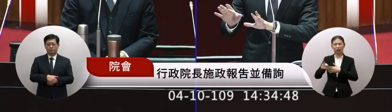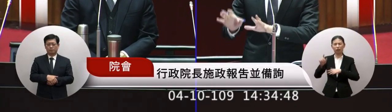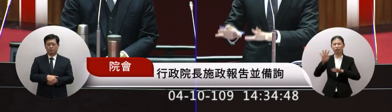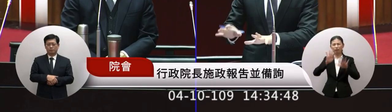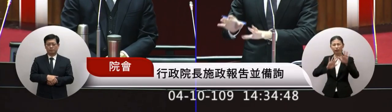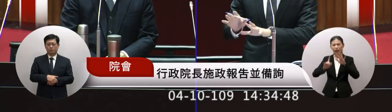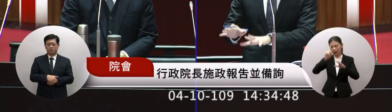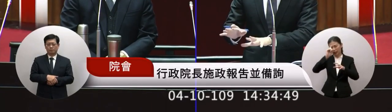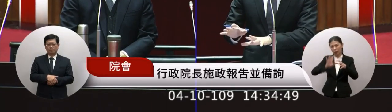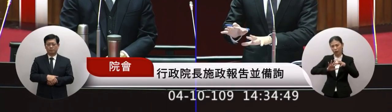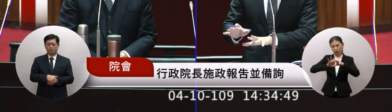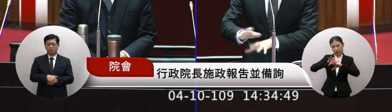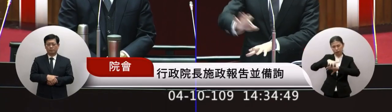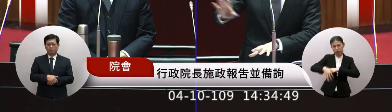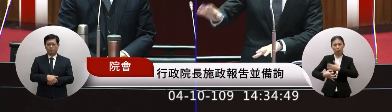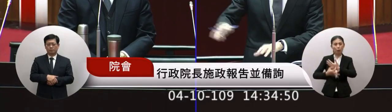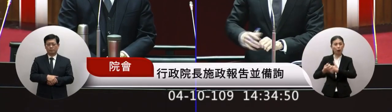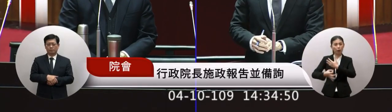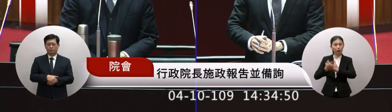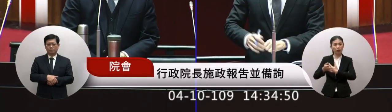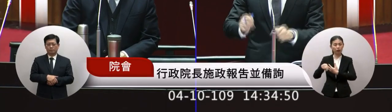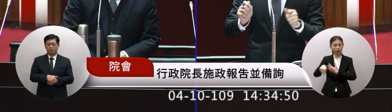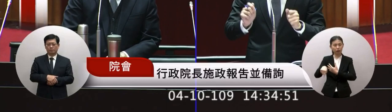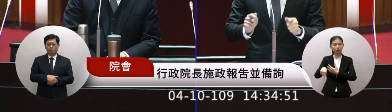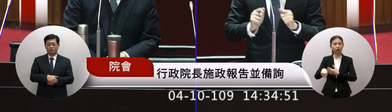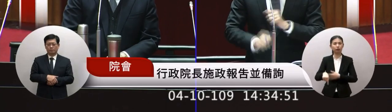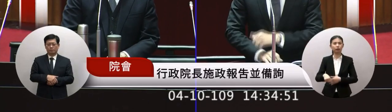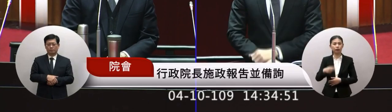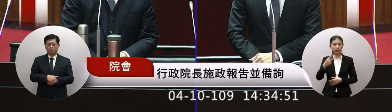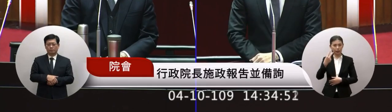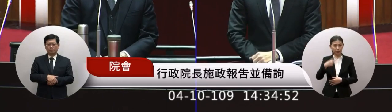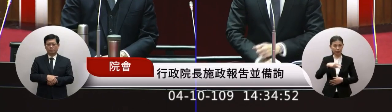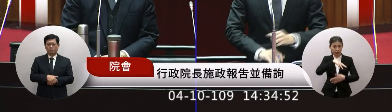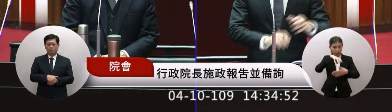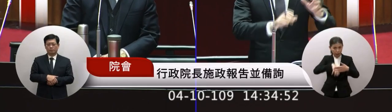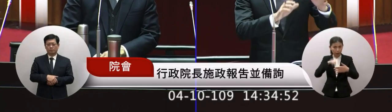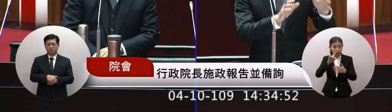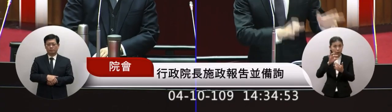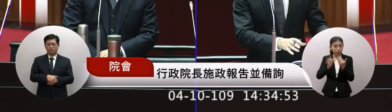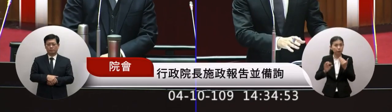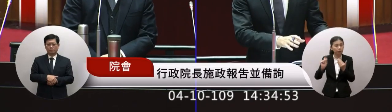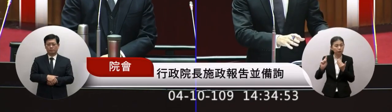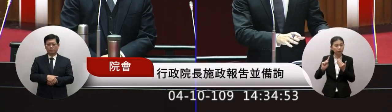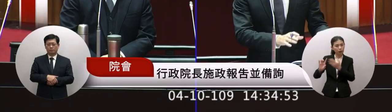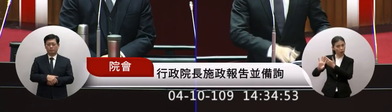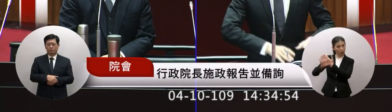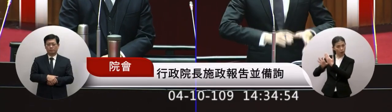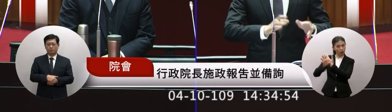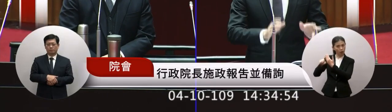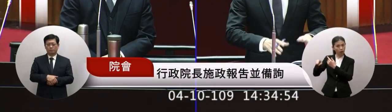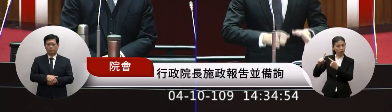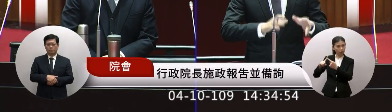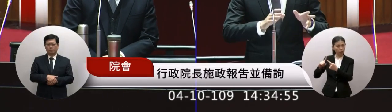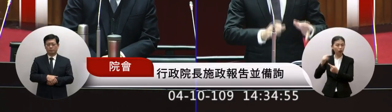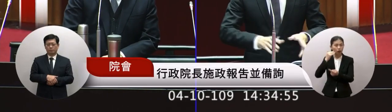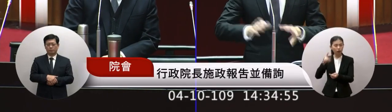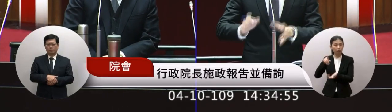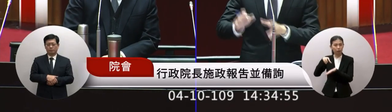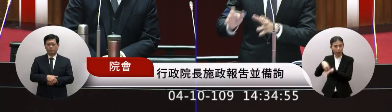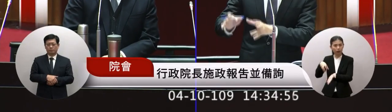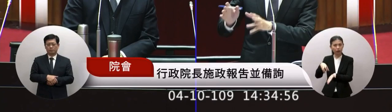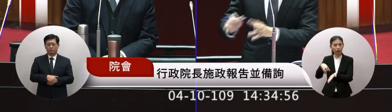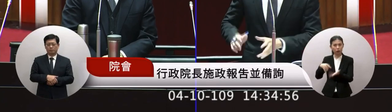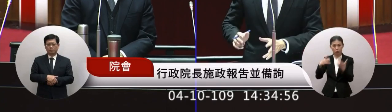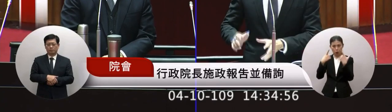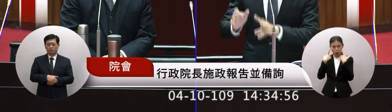世界發展為目標這就正在說什麼他有一個規定是說外國人他只能證明他的